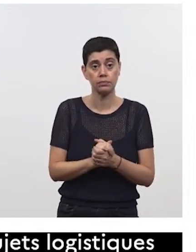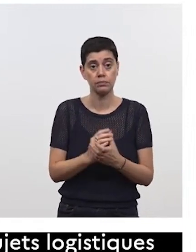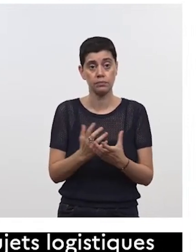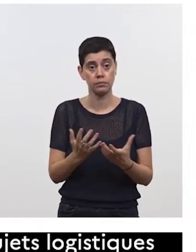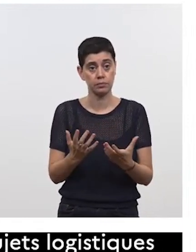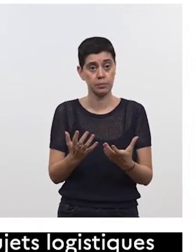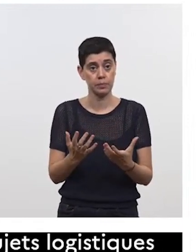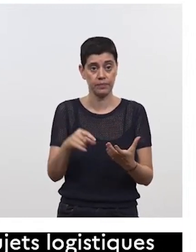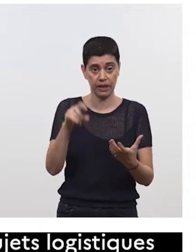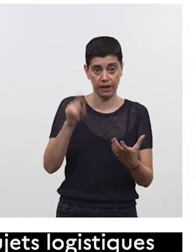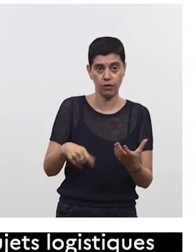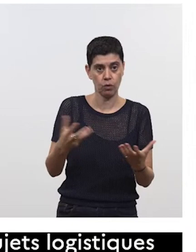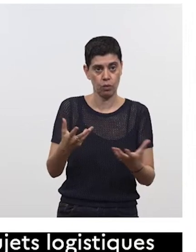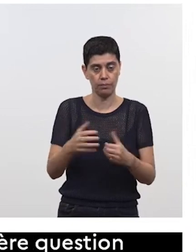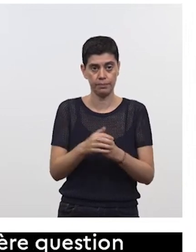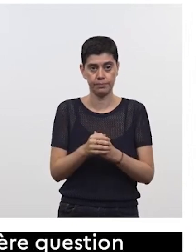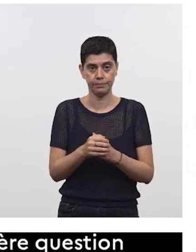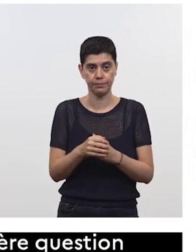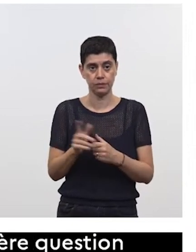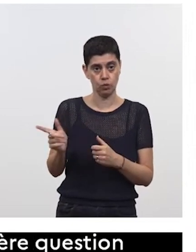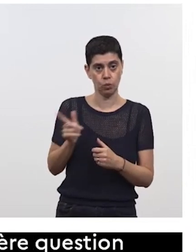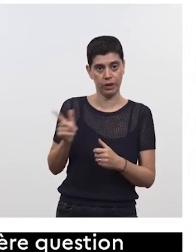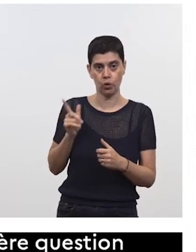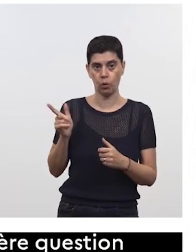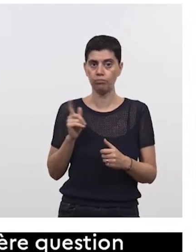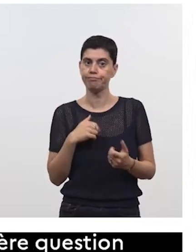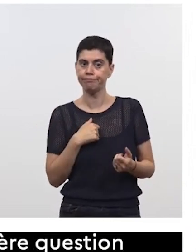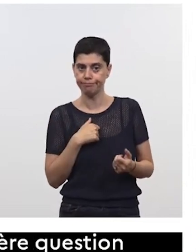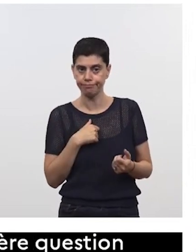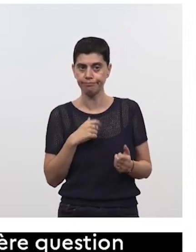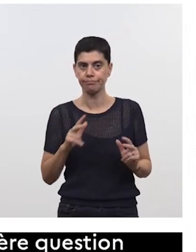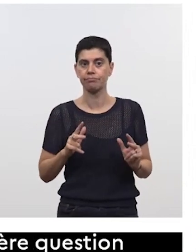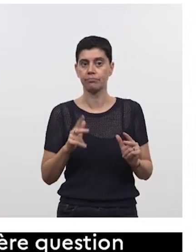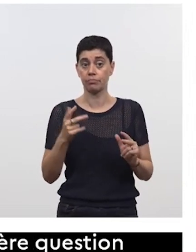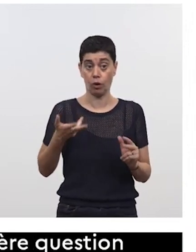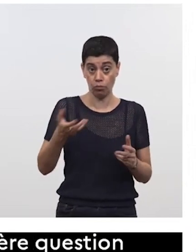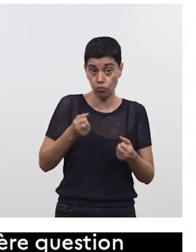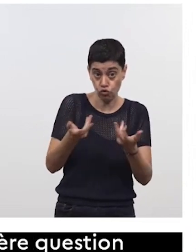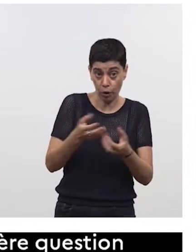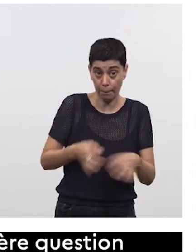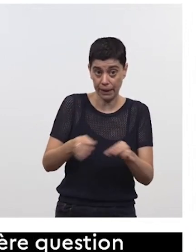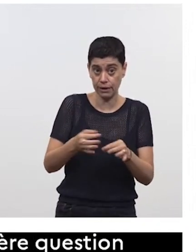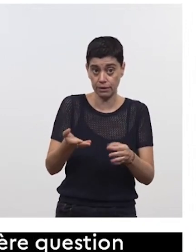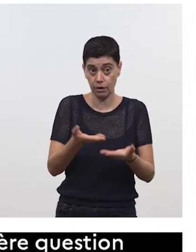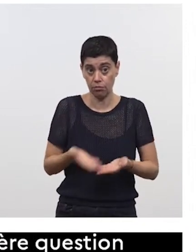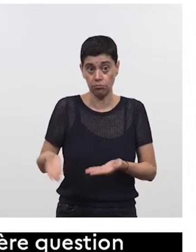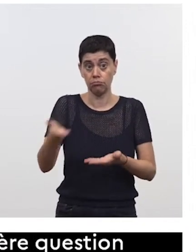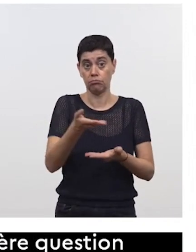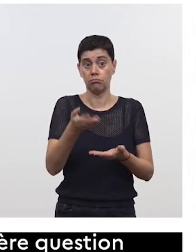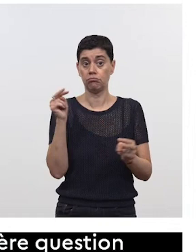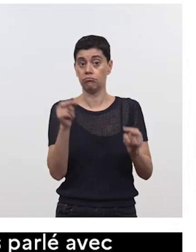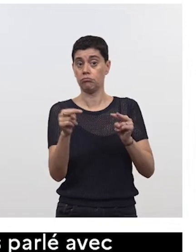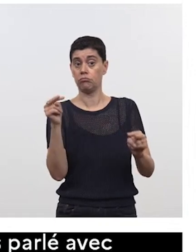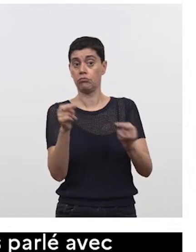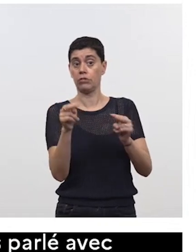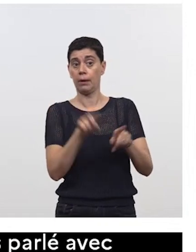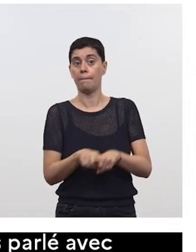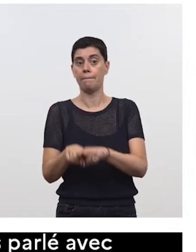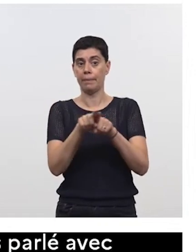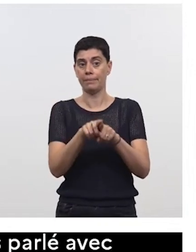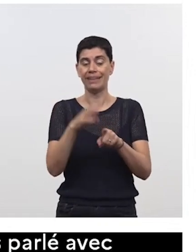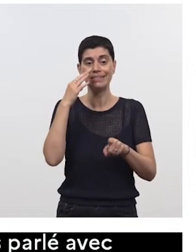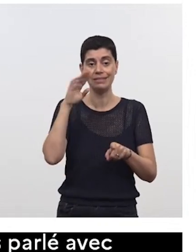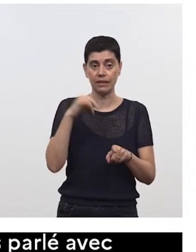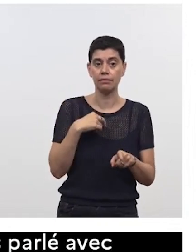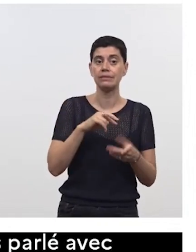un partage de vues sur ce qu'on attend du char je pense que ça c'est absolument clé et on revient aux briques technologiques et aux